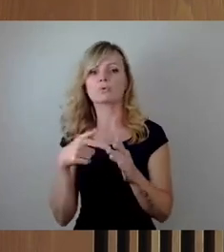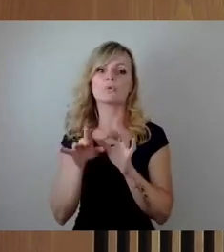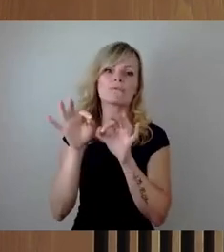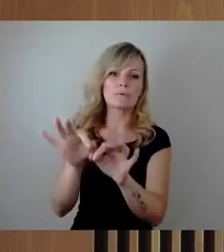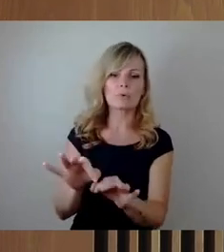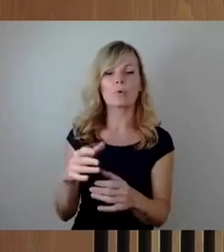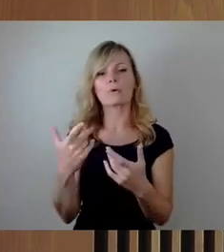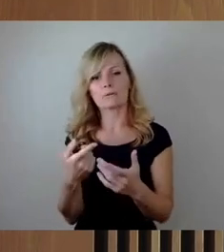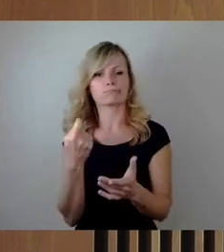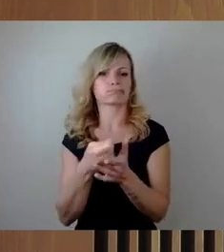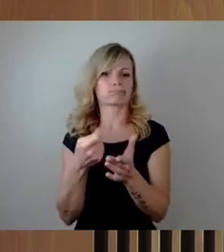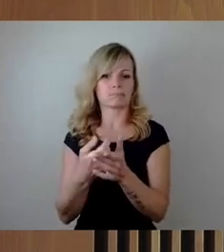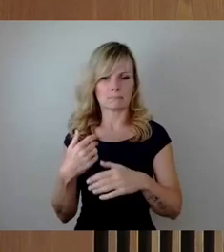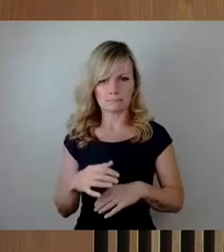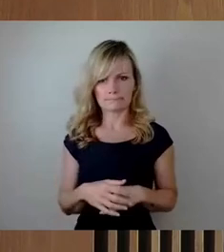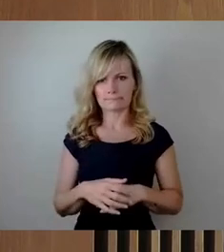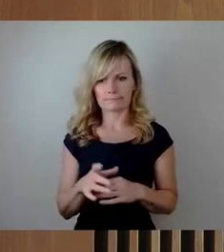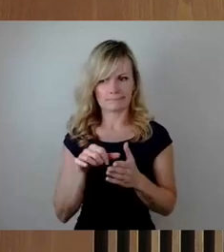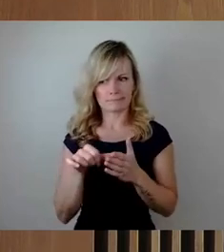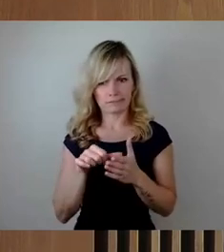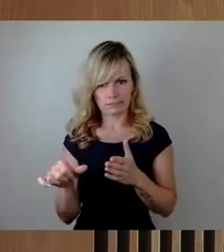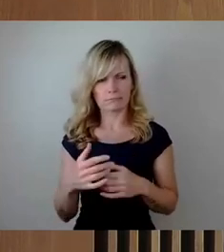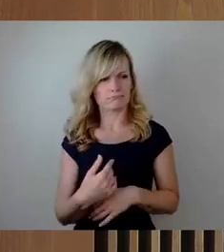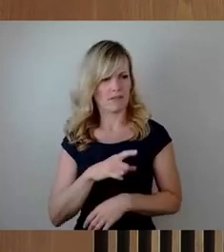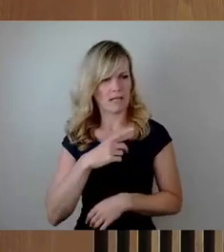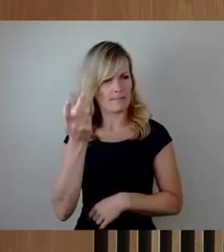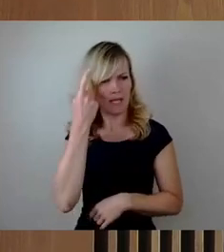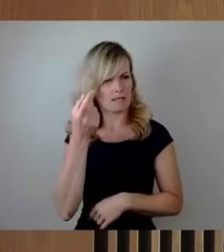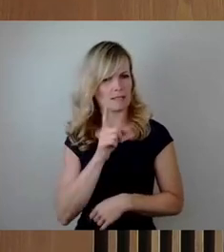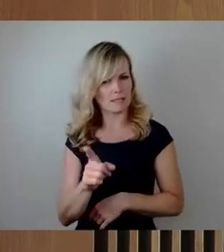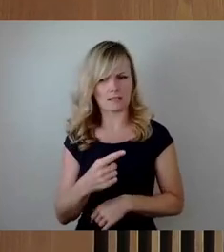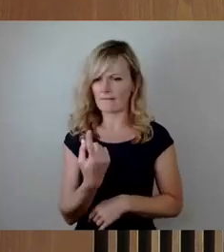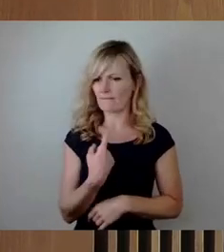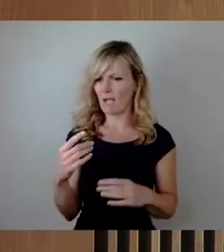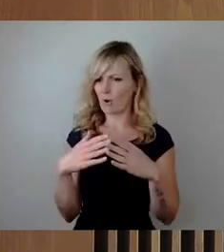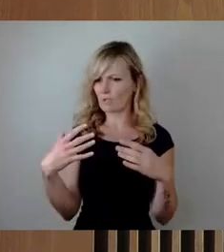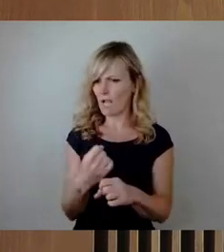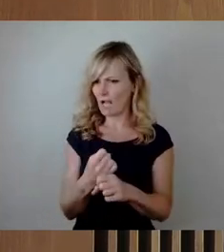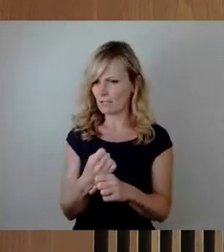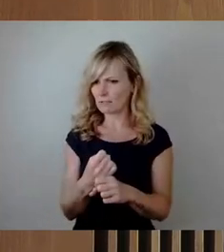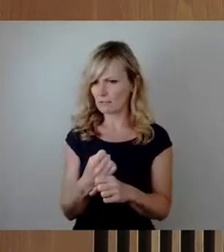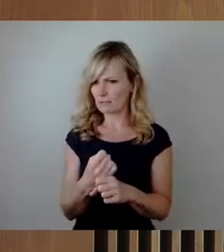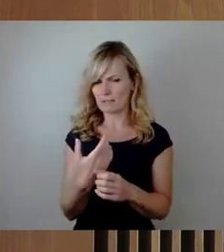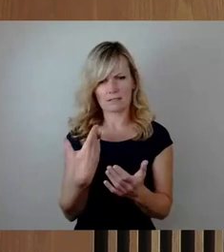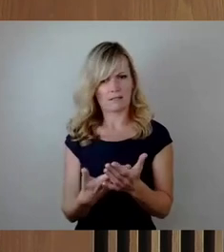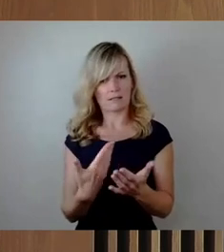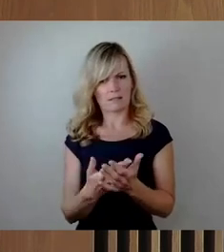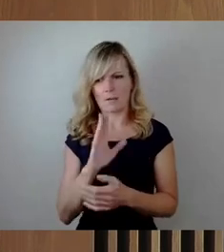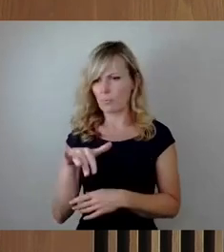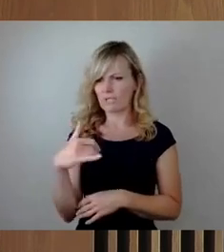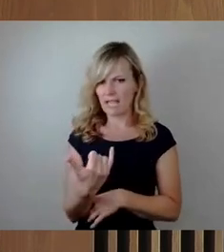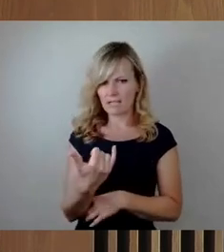Kosten verbundene. Ich kann mich allerdings nicht erinnern, dass wir im Haushalt ein entsprechendes Projekt oder eine